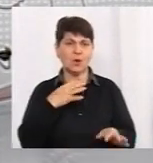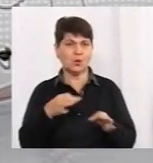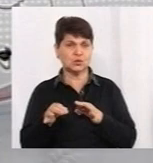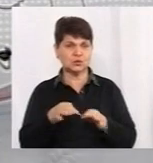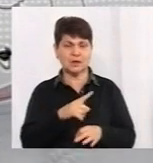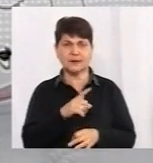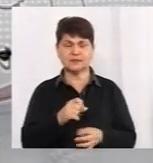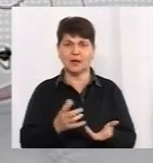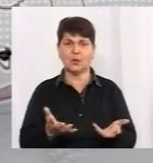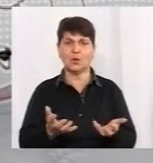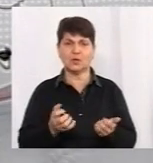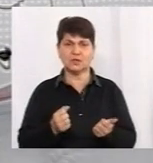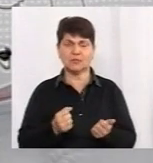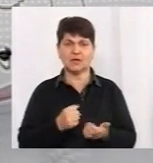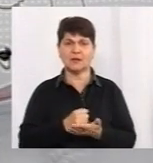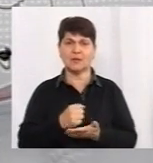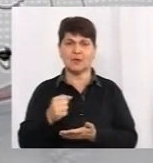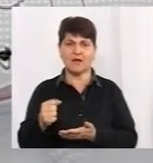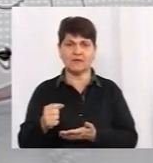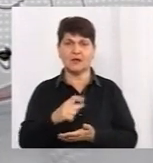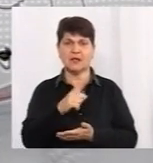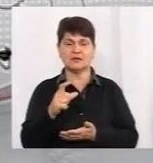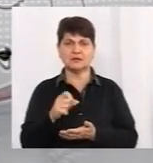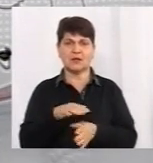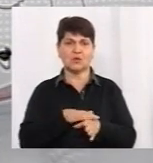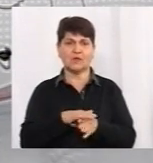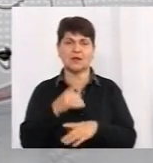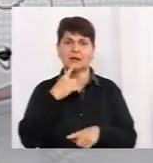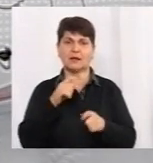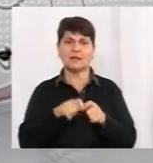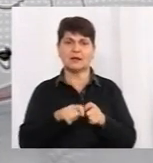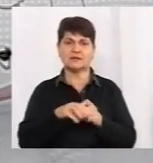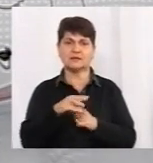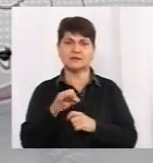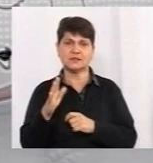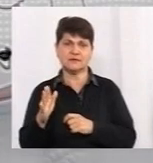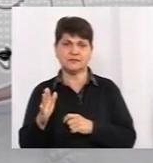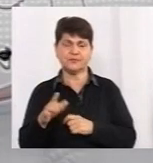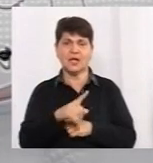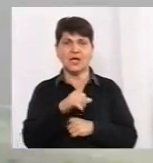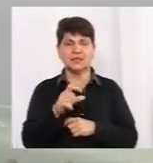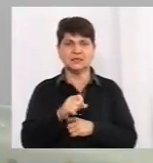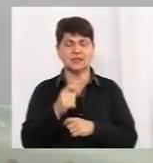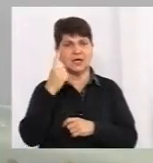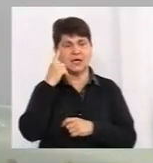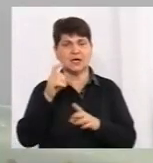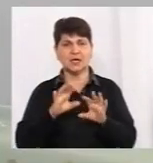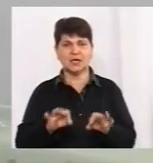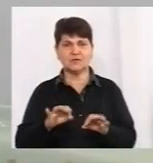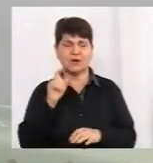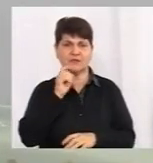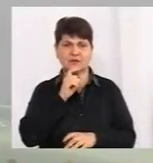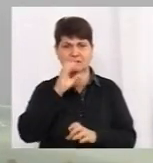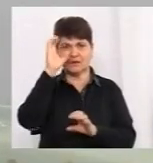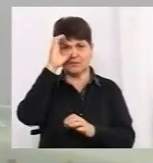отриманням направлення, за проведення тестів. Власне, за інформацією Вінницького обласного лабораторного